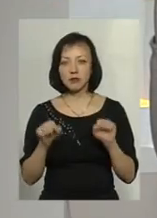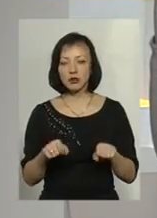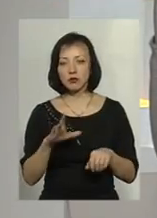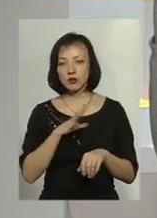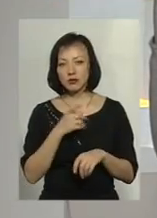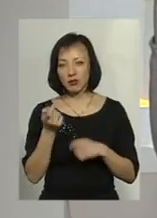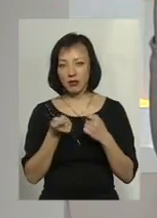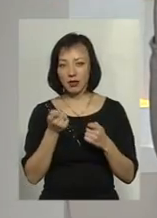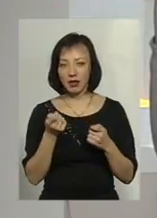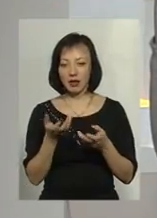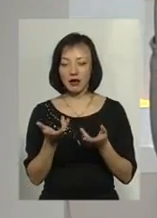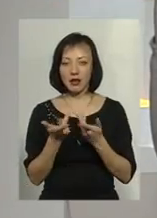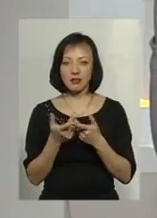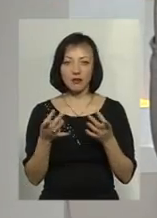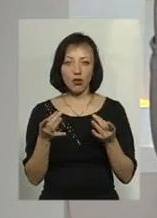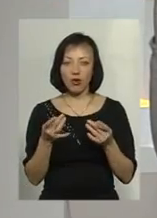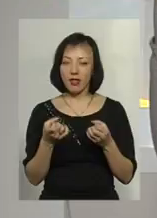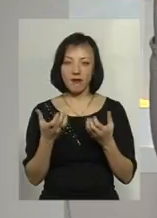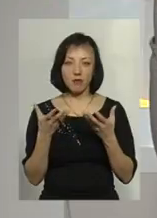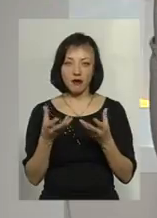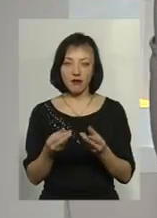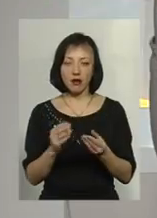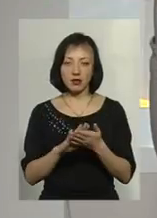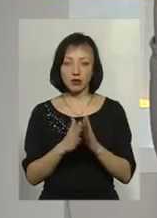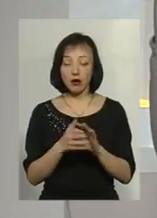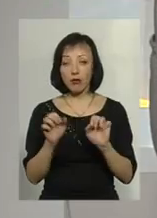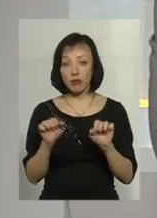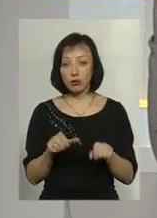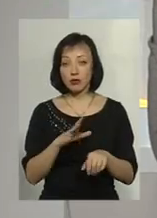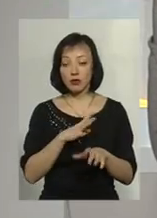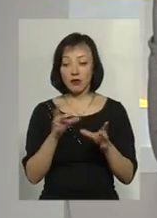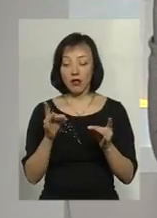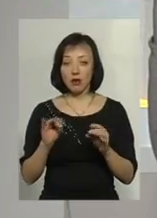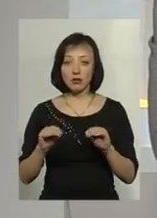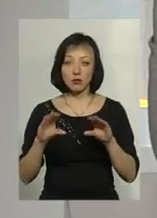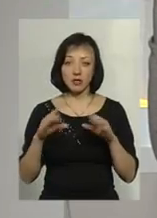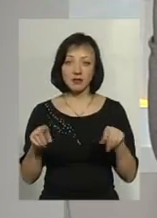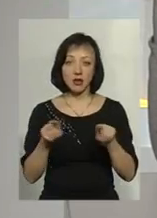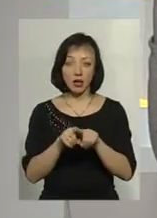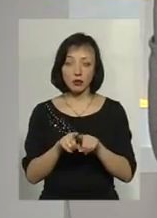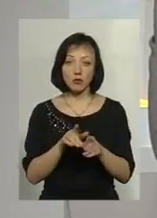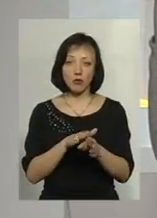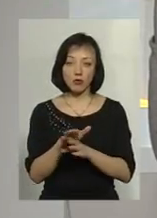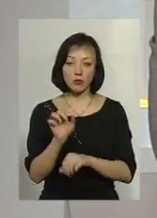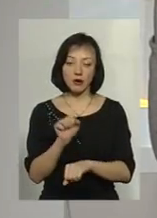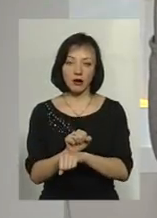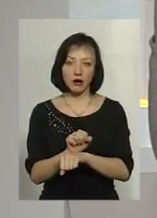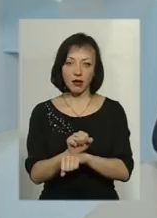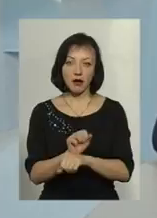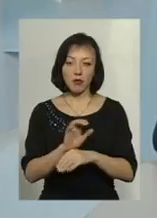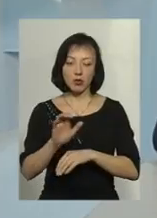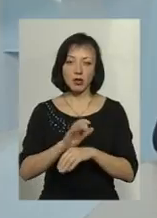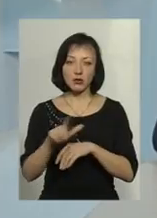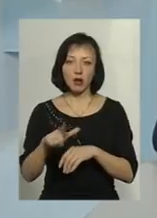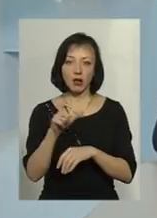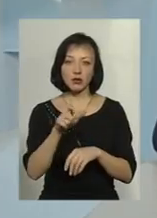незначна кількість вологи, яка не впливає особливо на ситуацію. А може волога скопитися в таких об'ємах, що повністю перекриє подачу